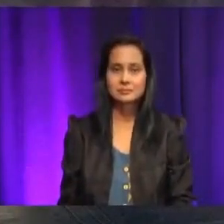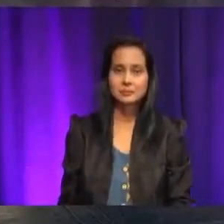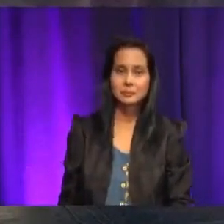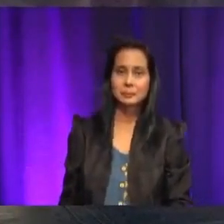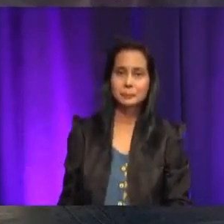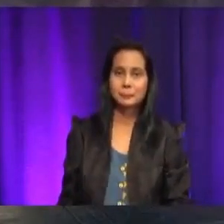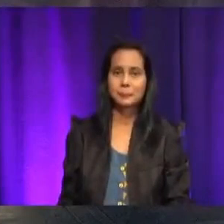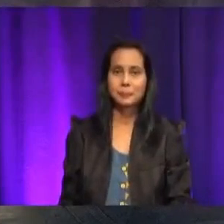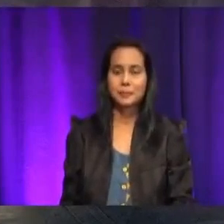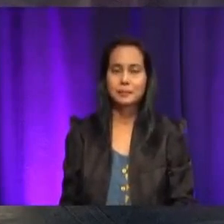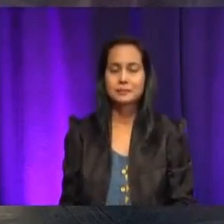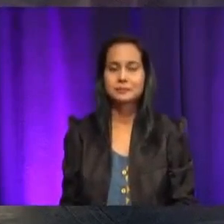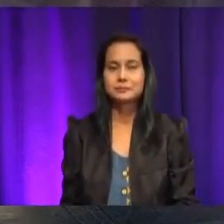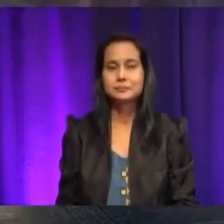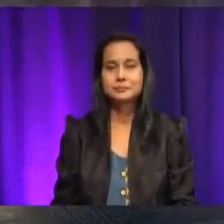Silakan.